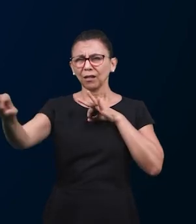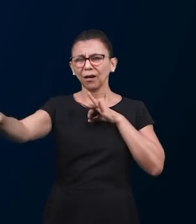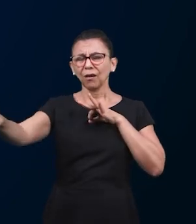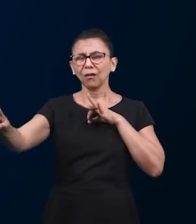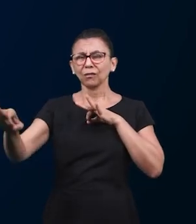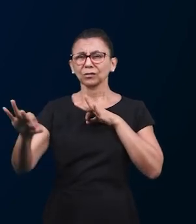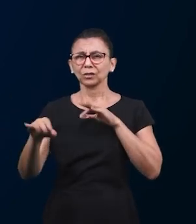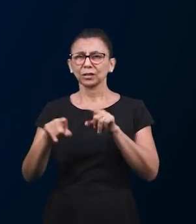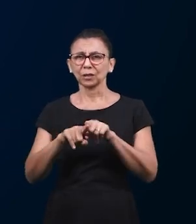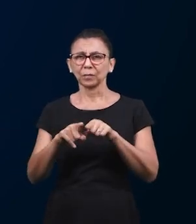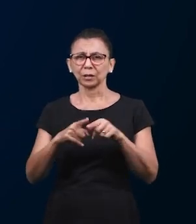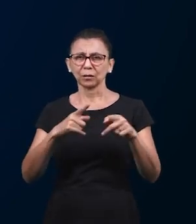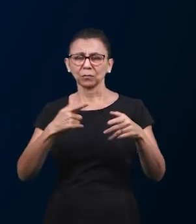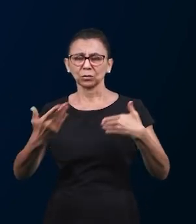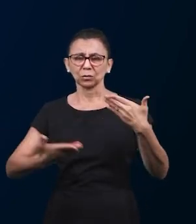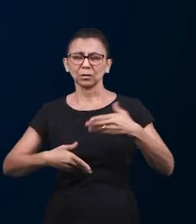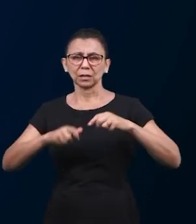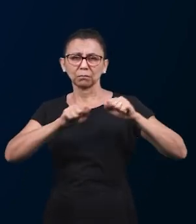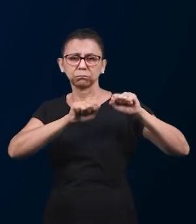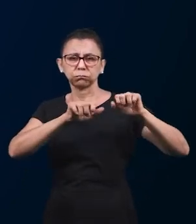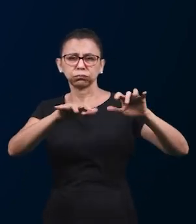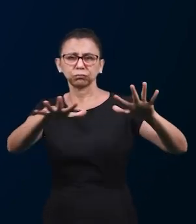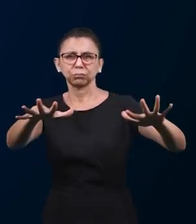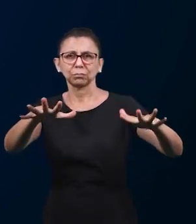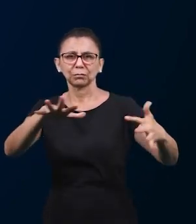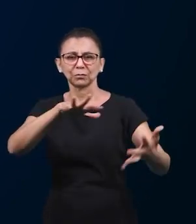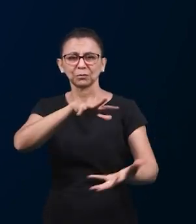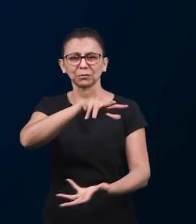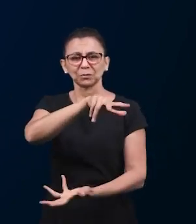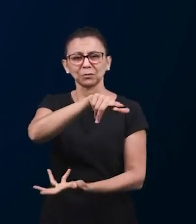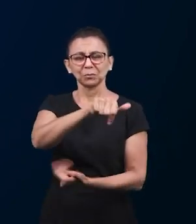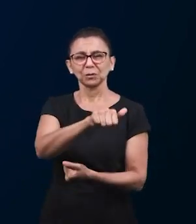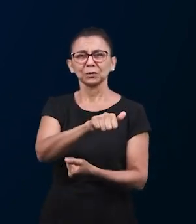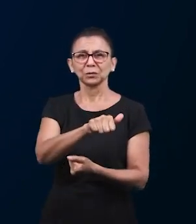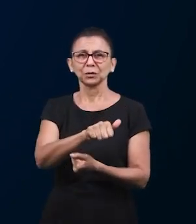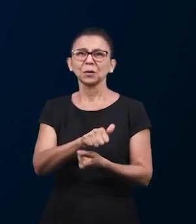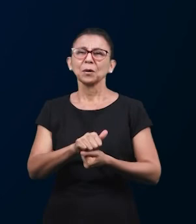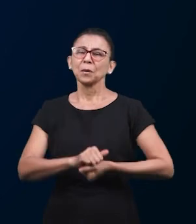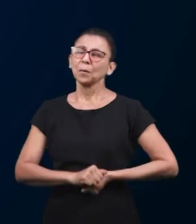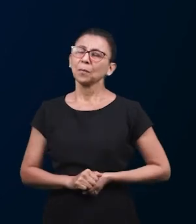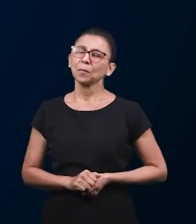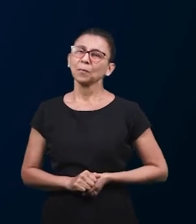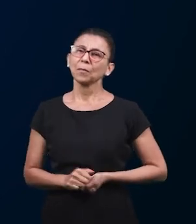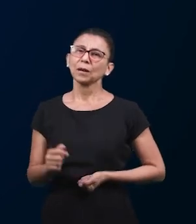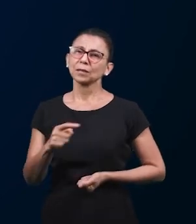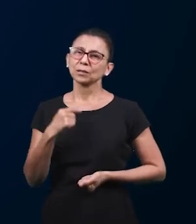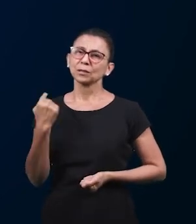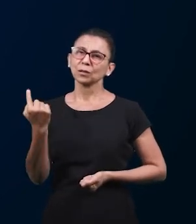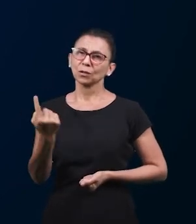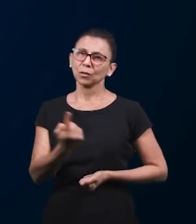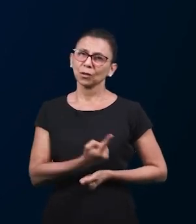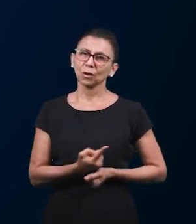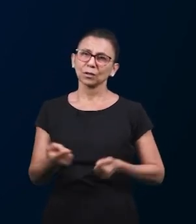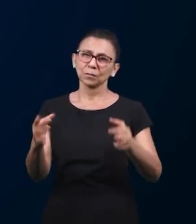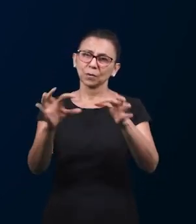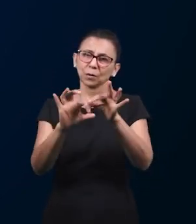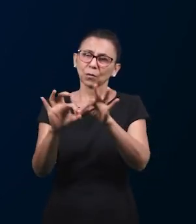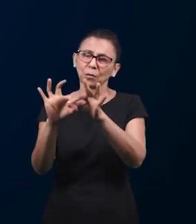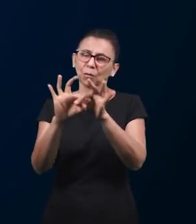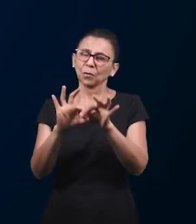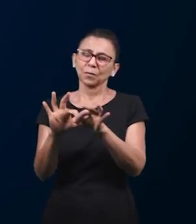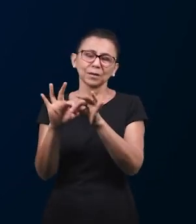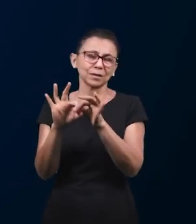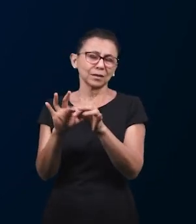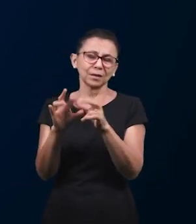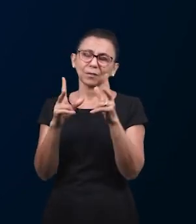Бразилии и от других брать сестер по всему миру мы можем вкушать от одного